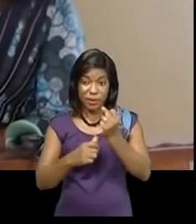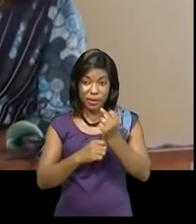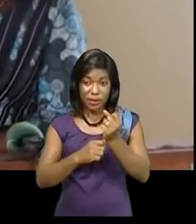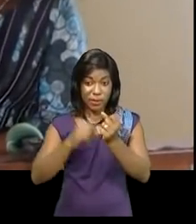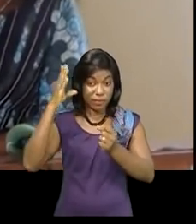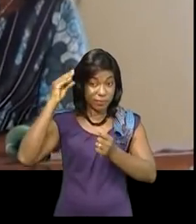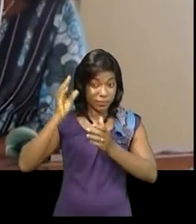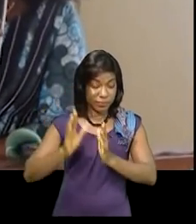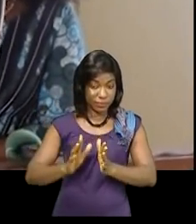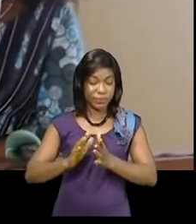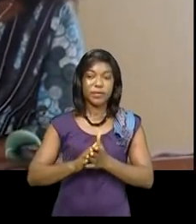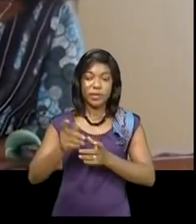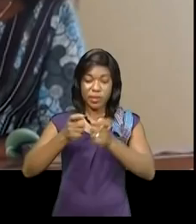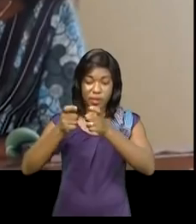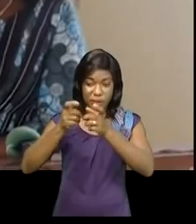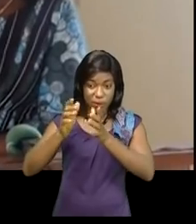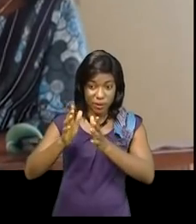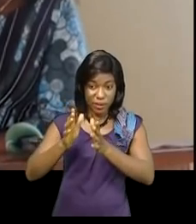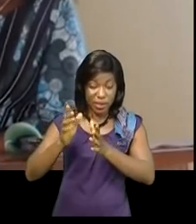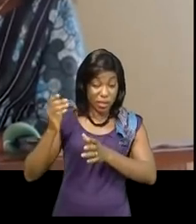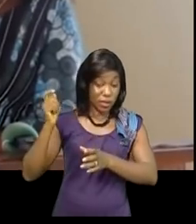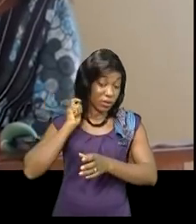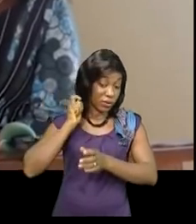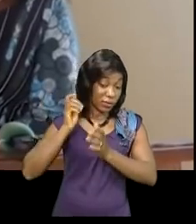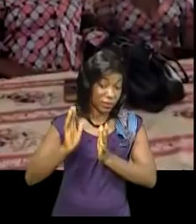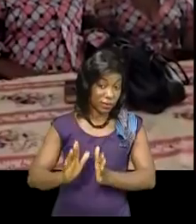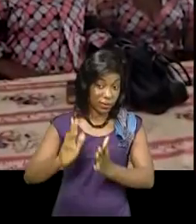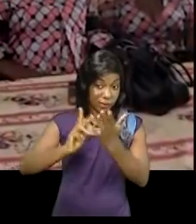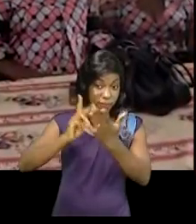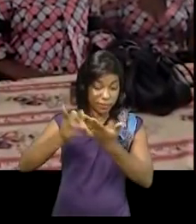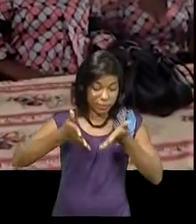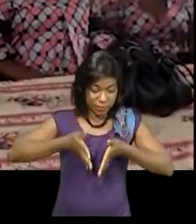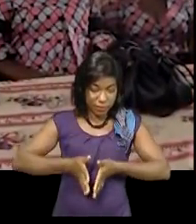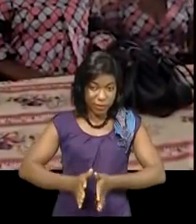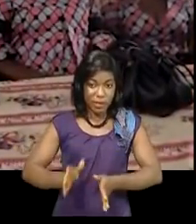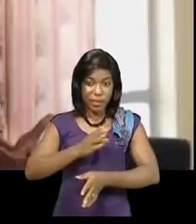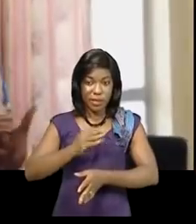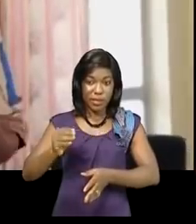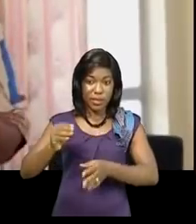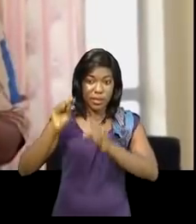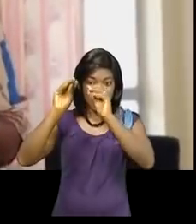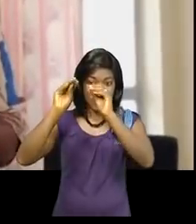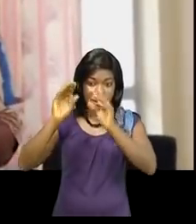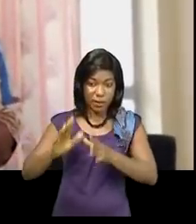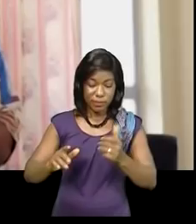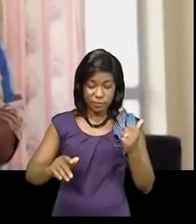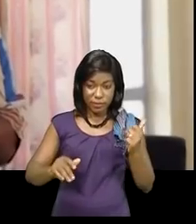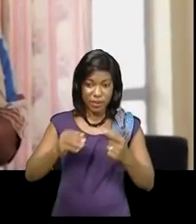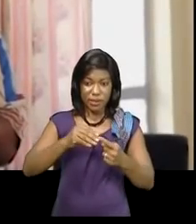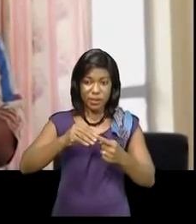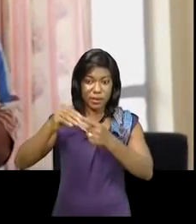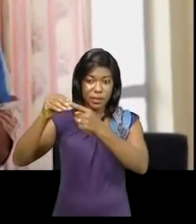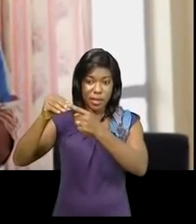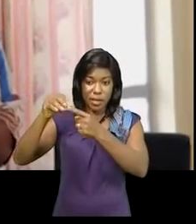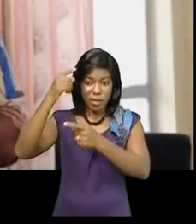-Marie directrice du programme national de la santé de reproduction et le professeur docteur Gertrine Louyeye spécialiste en